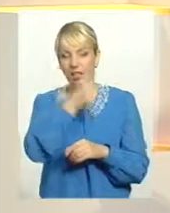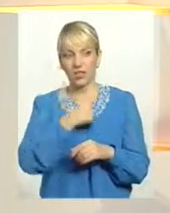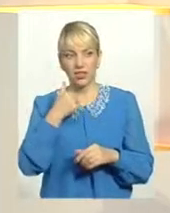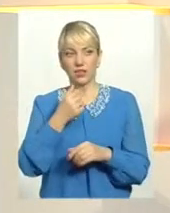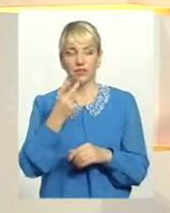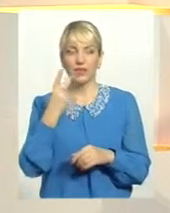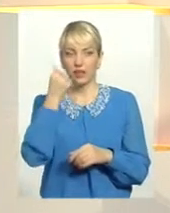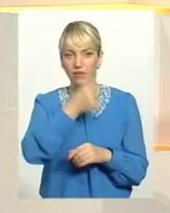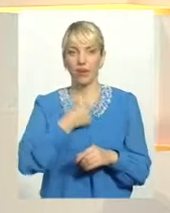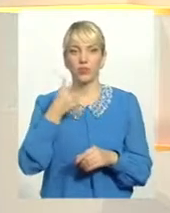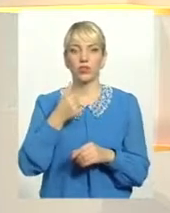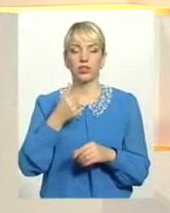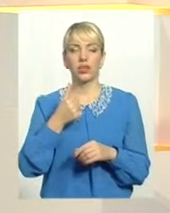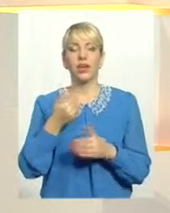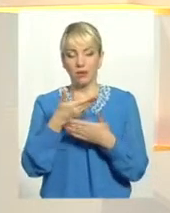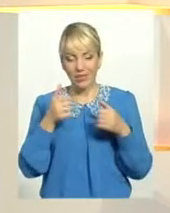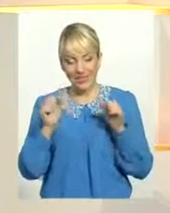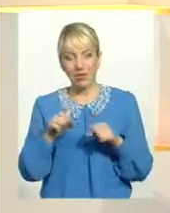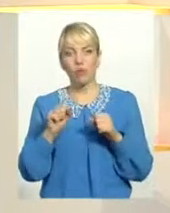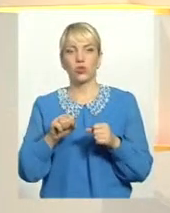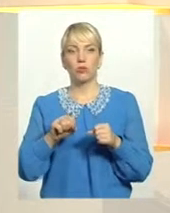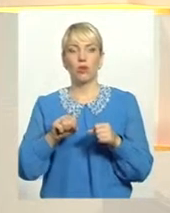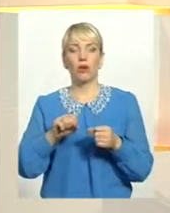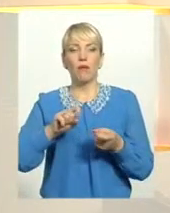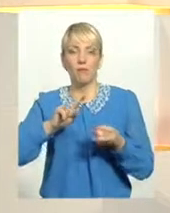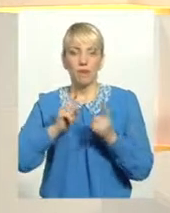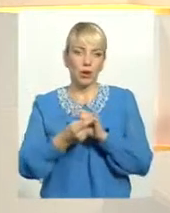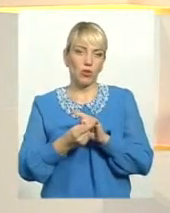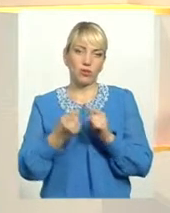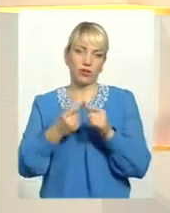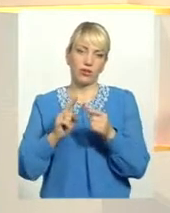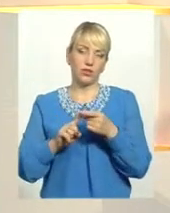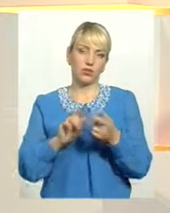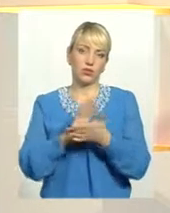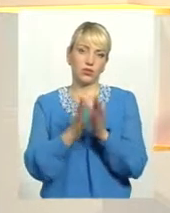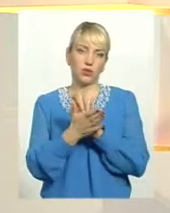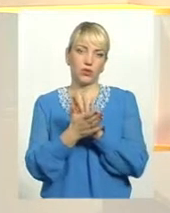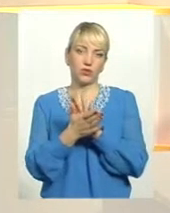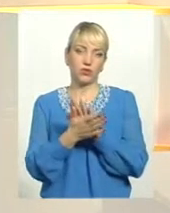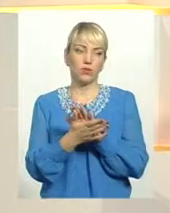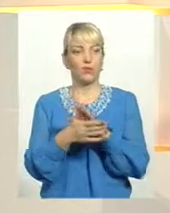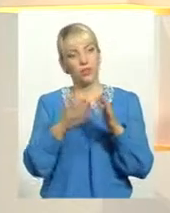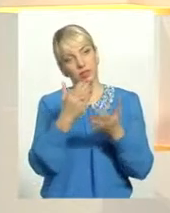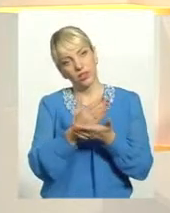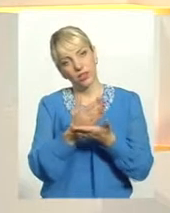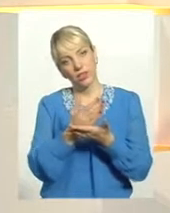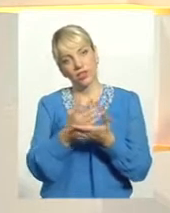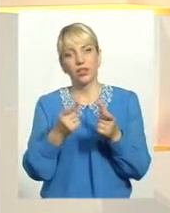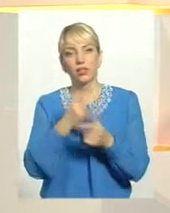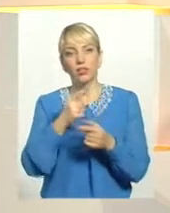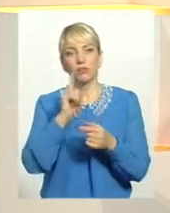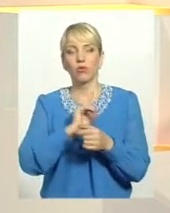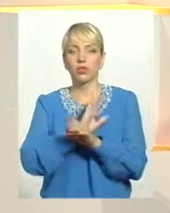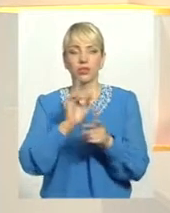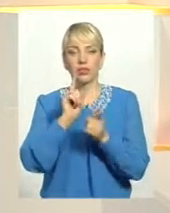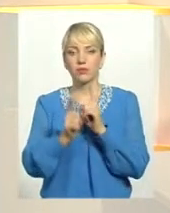скажімо, за два, ми зможемо все-таки переломати цю ситуацію, змінити її. І? Чи поки не зміниться